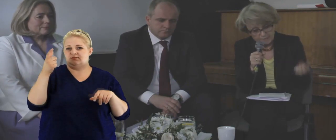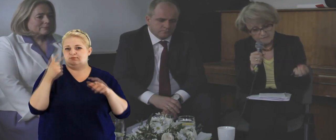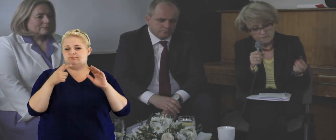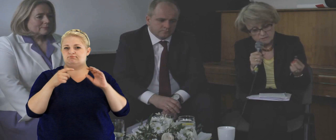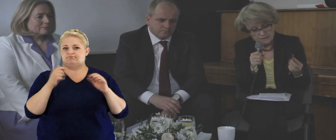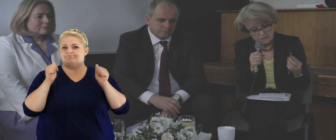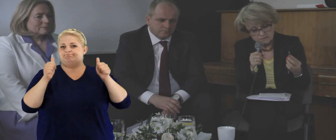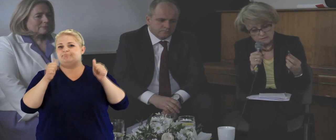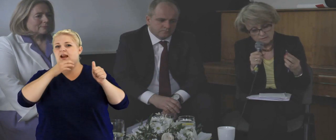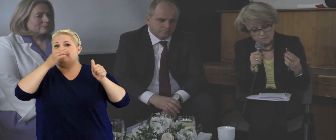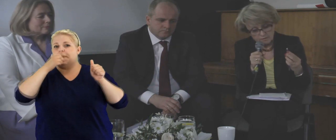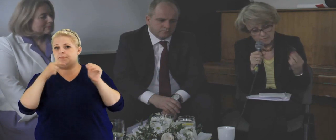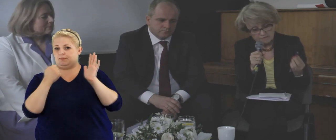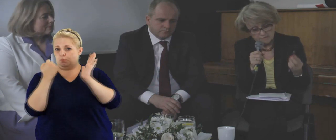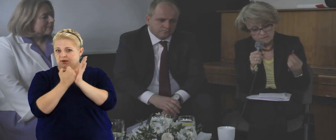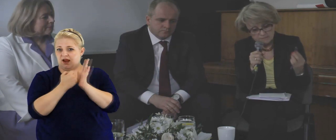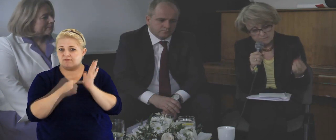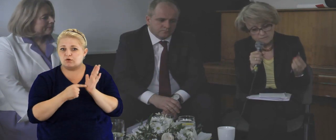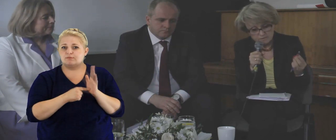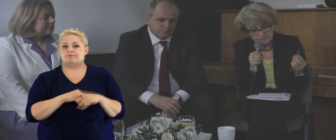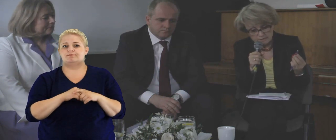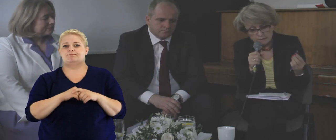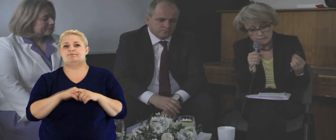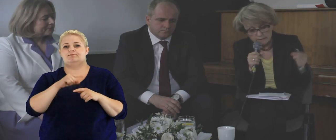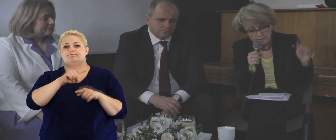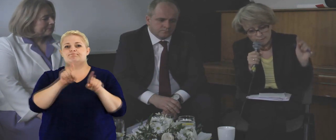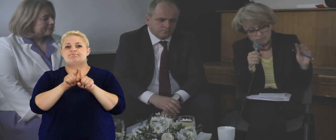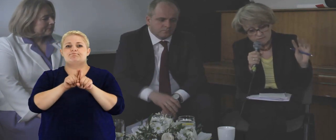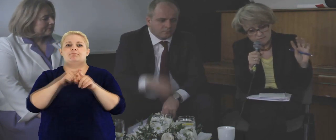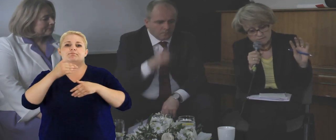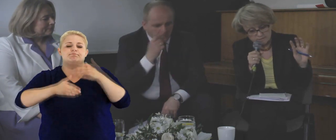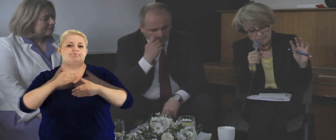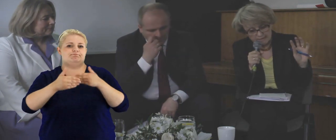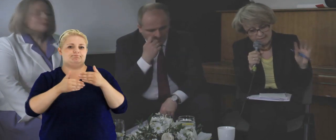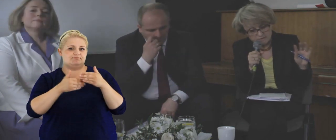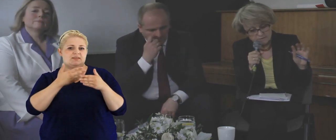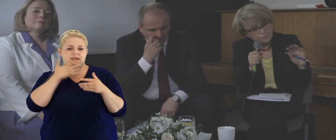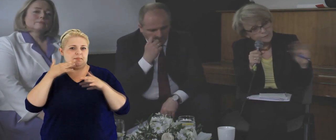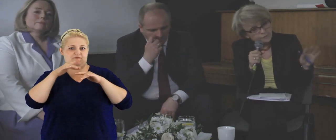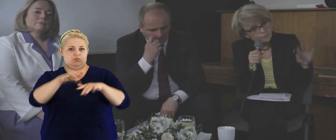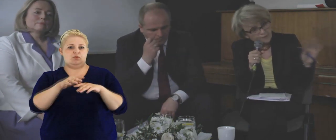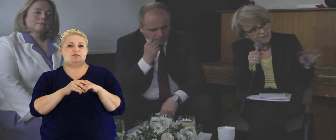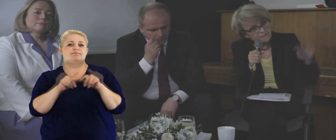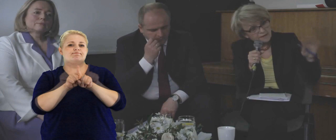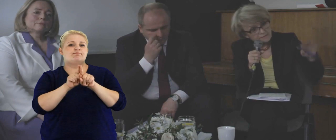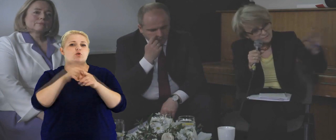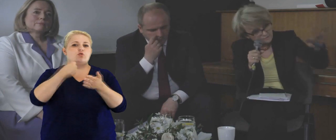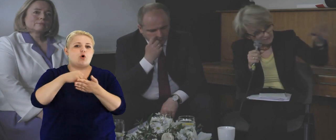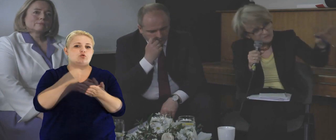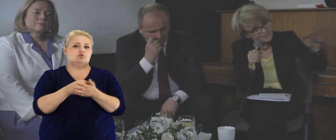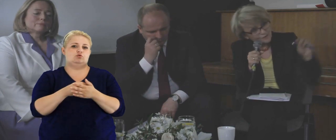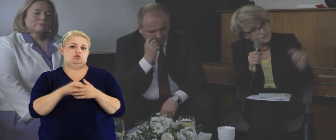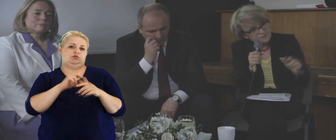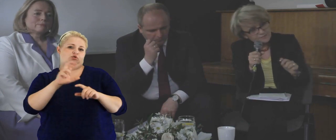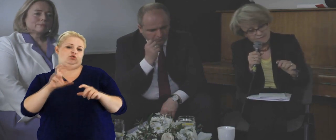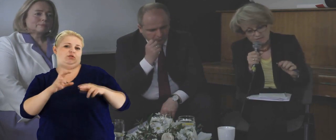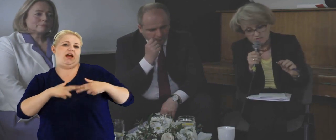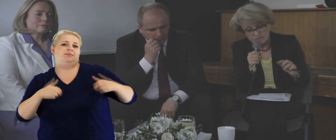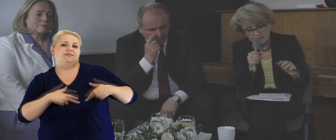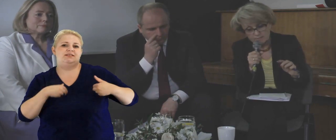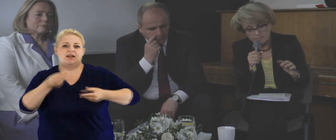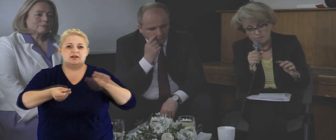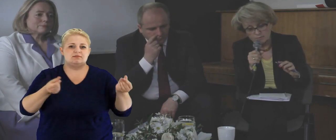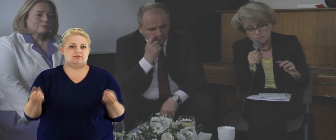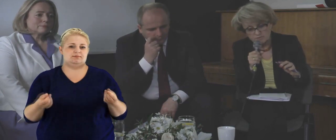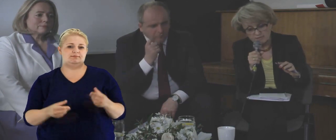które mają poprawiać jakość stanowionego prawa, to jest na pewno ten proces analizy wpływu prawa, także na koszty, prawda?